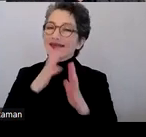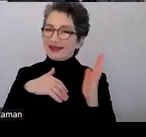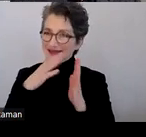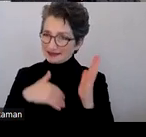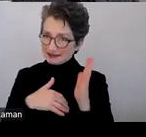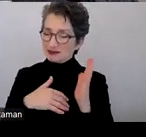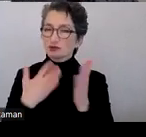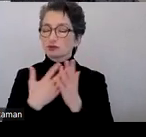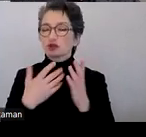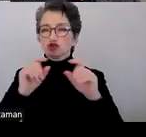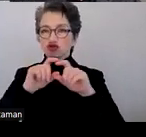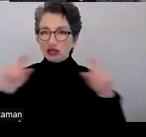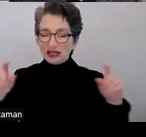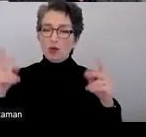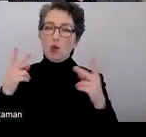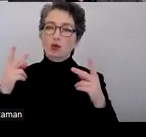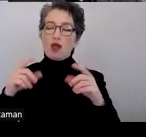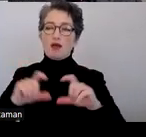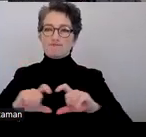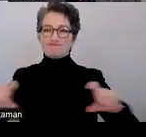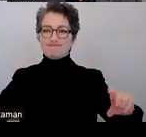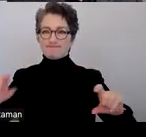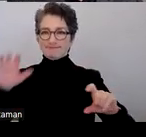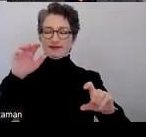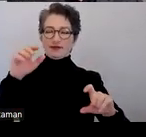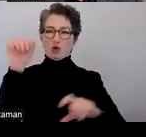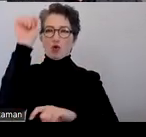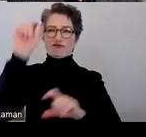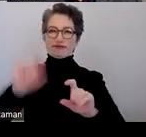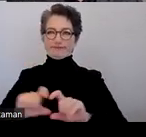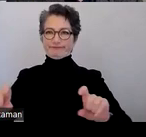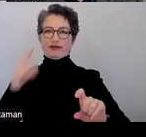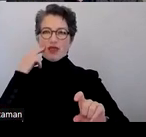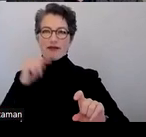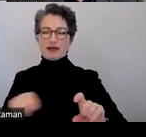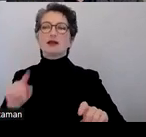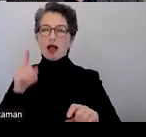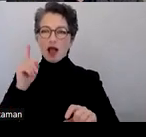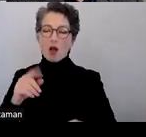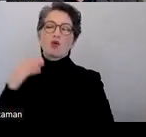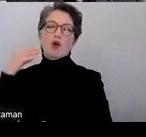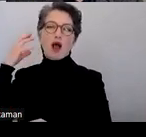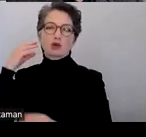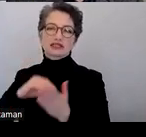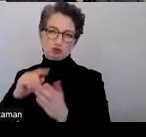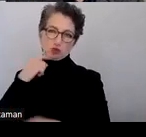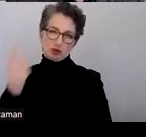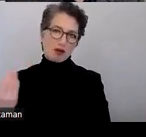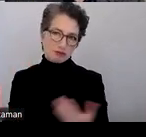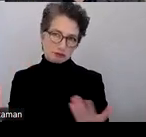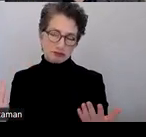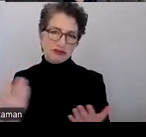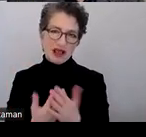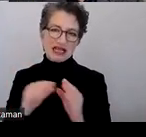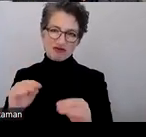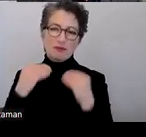Bauchbinden, also wenn ein Sprecher identifiziert wird, dass das dann auch in der Audiodeskription gesagt wird, weil ja die